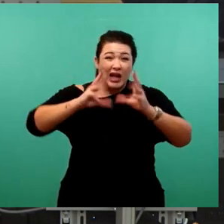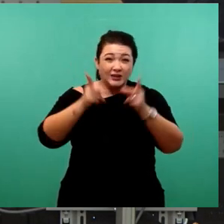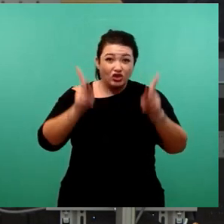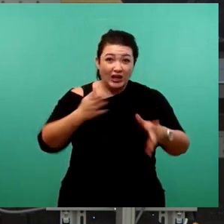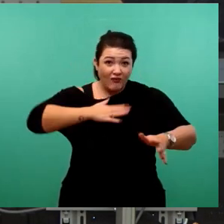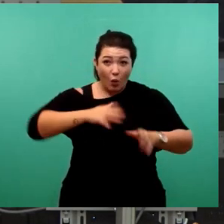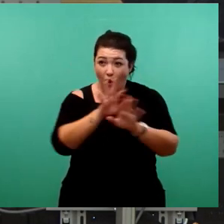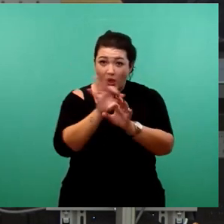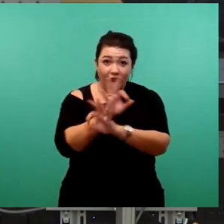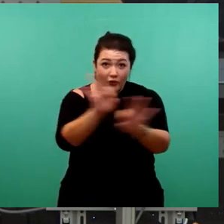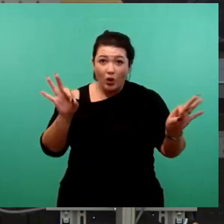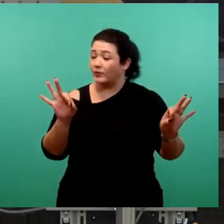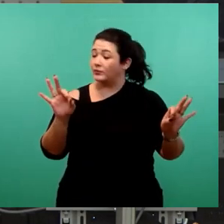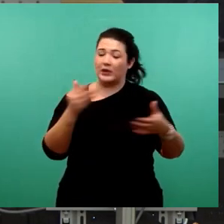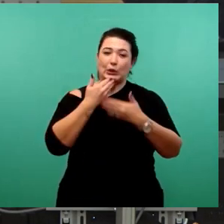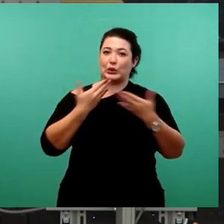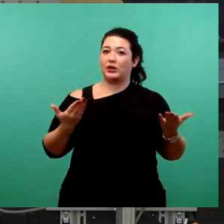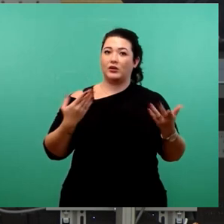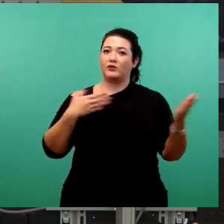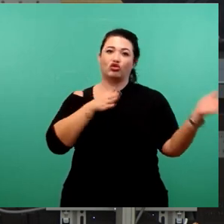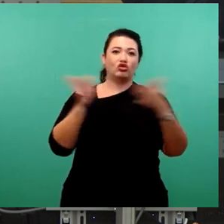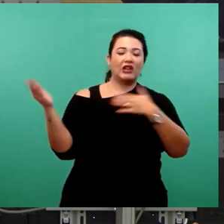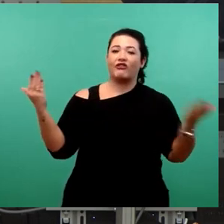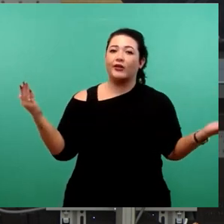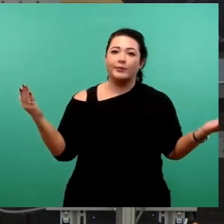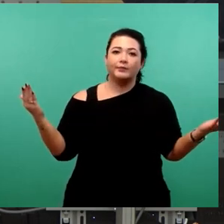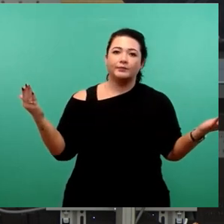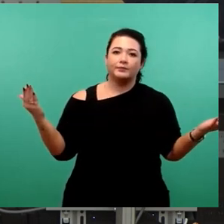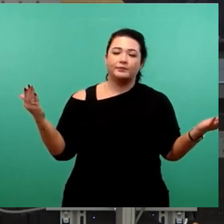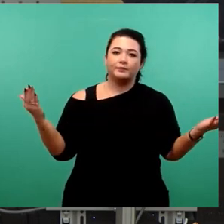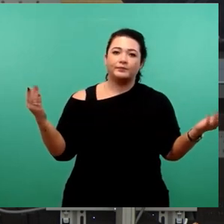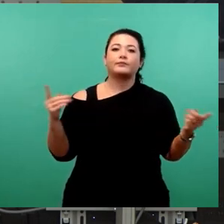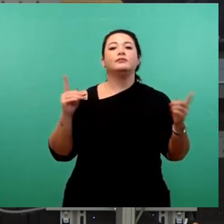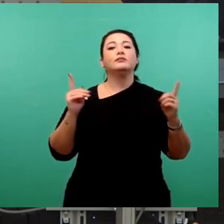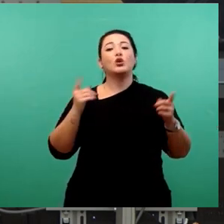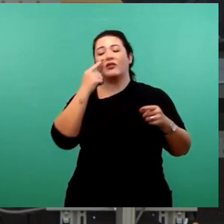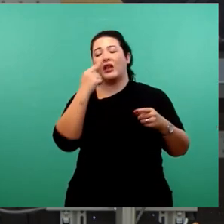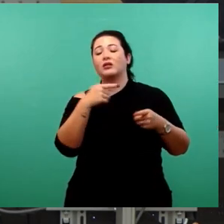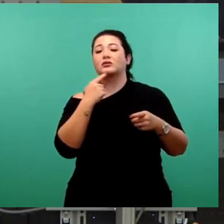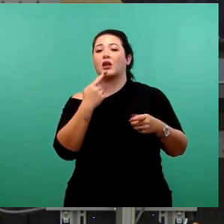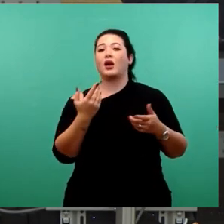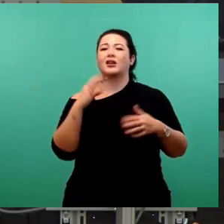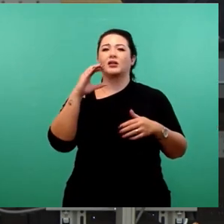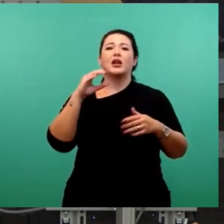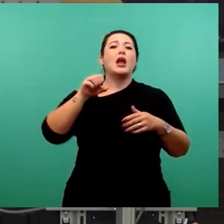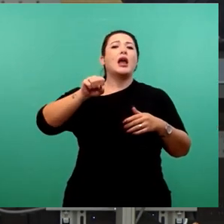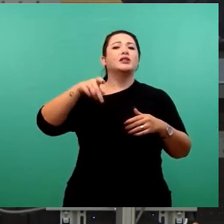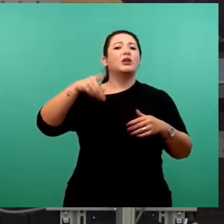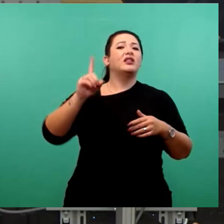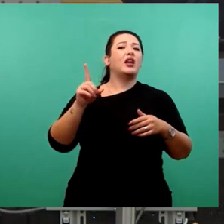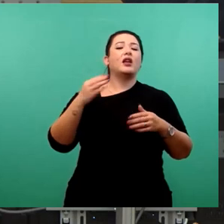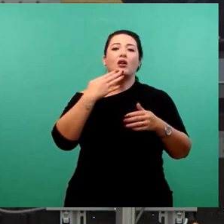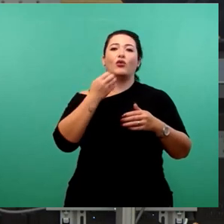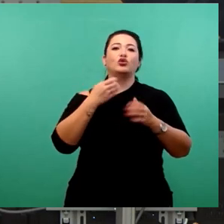Und ganz im Ernst, wenn Sie die SPD ausboten wollen, genau dafür